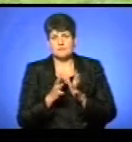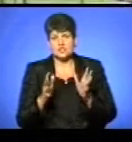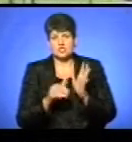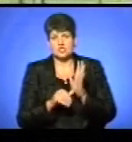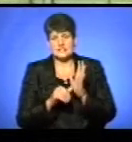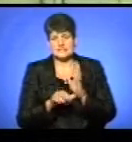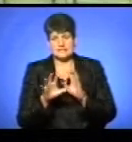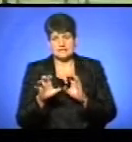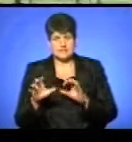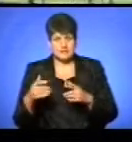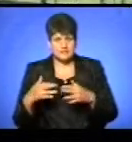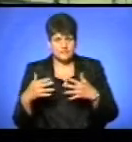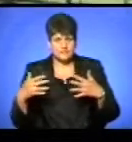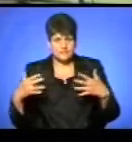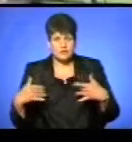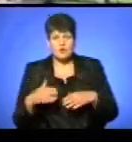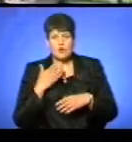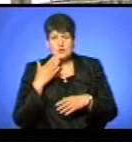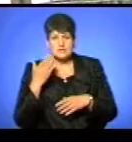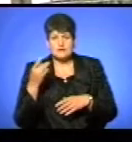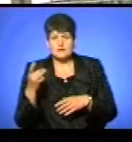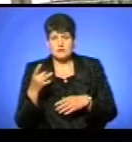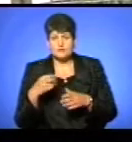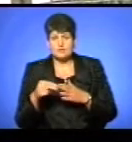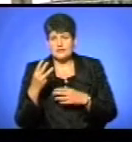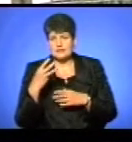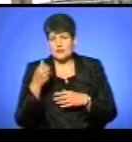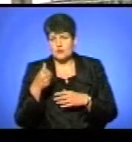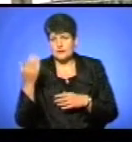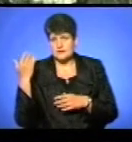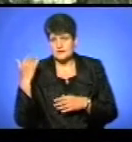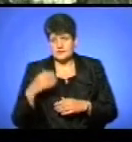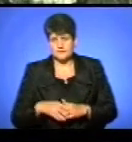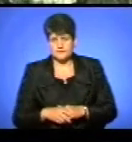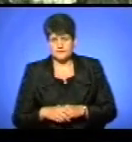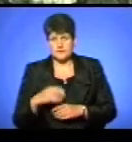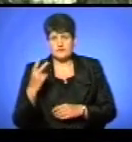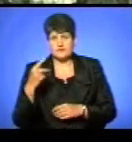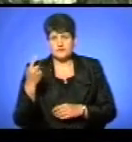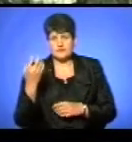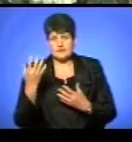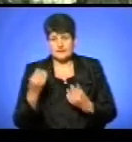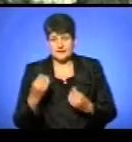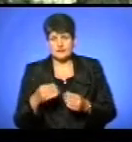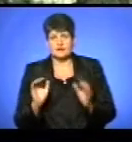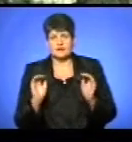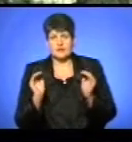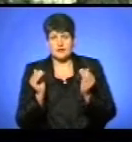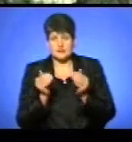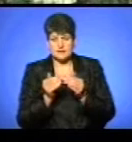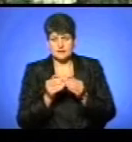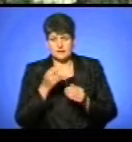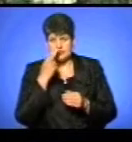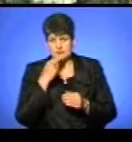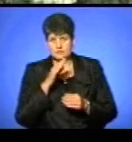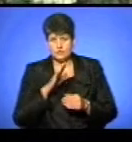звірів. Востаннє поповнювали міні-зоопарк три роки тому. 21 день карантину, щоб для адаптування,